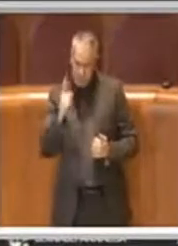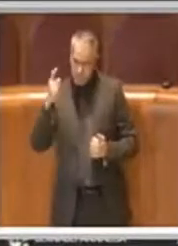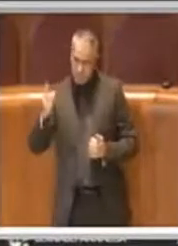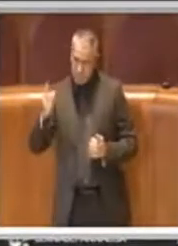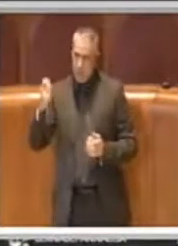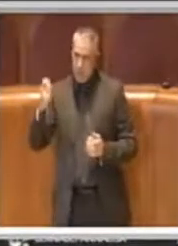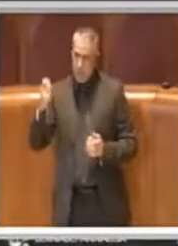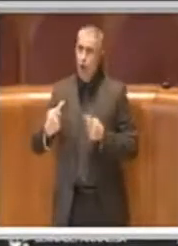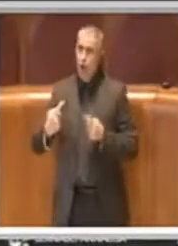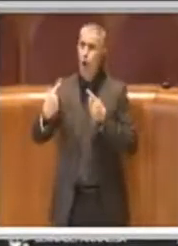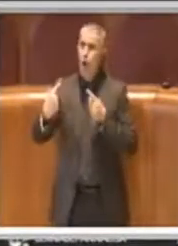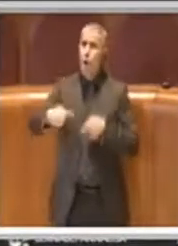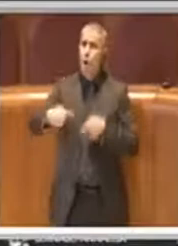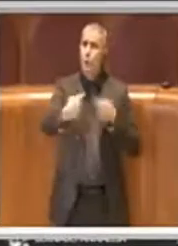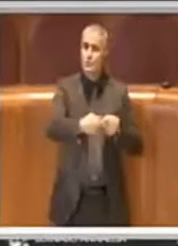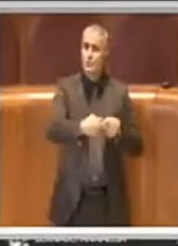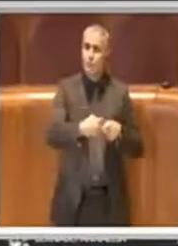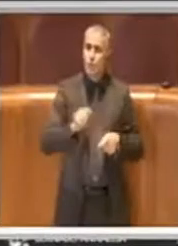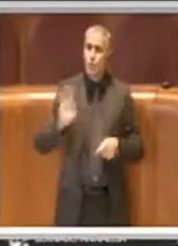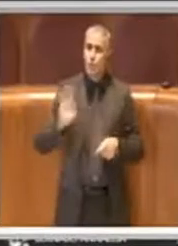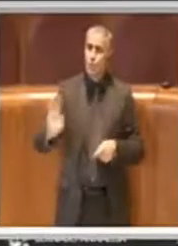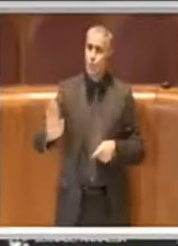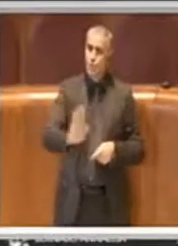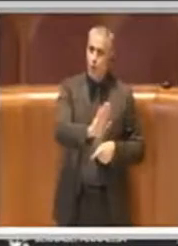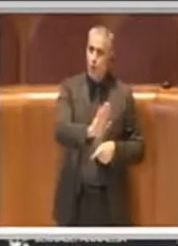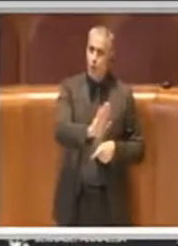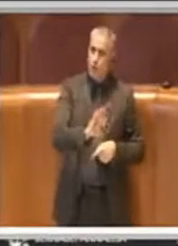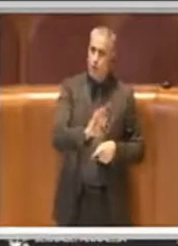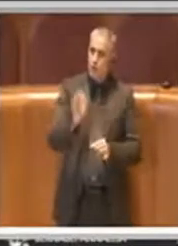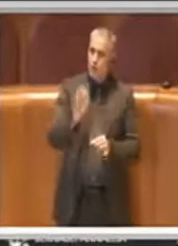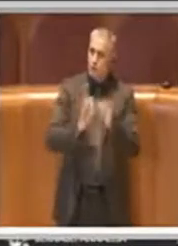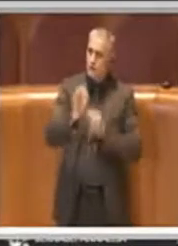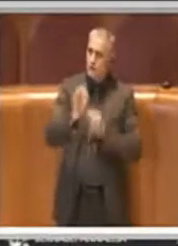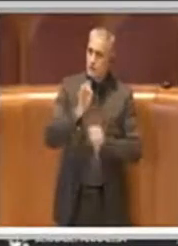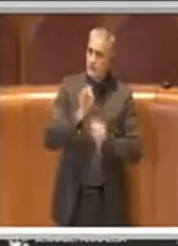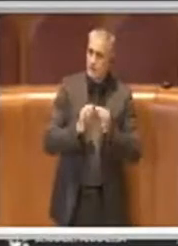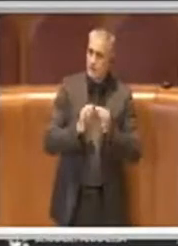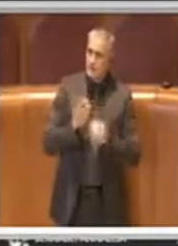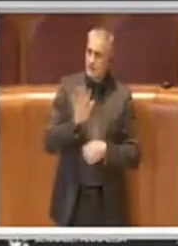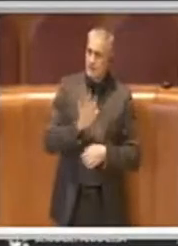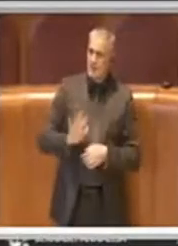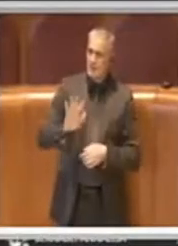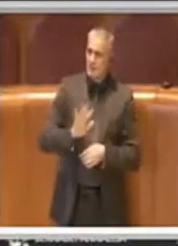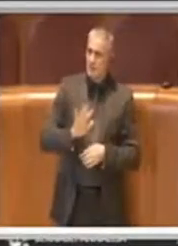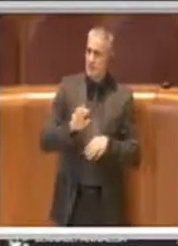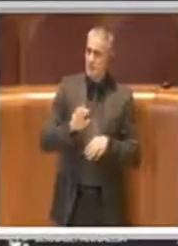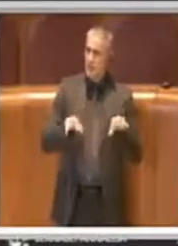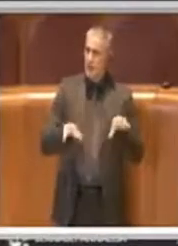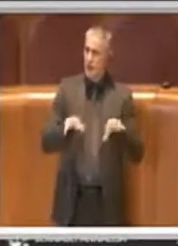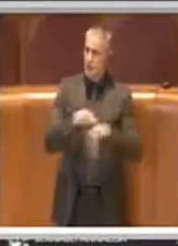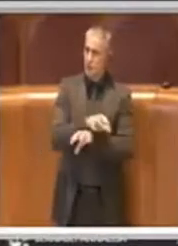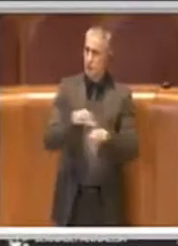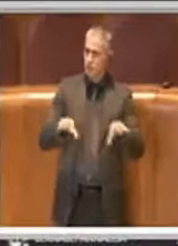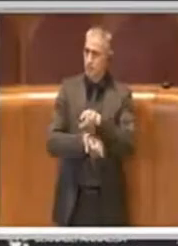opposizioni un po' come mischiare alcuni ambiti,